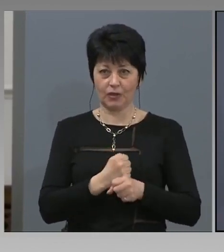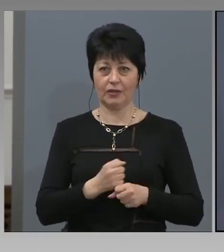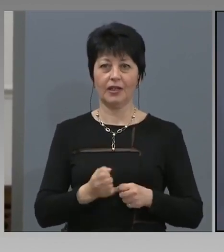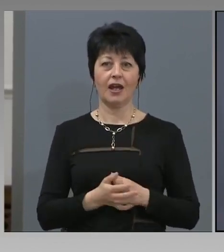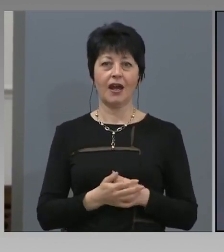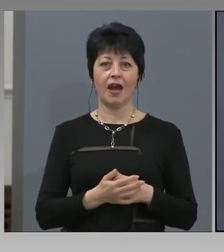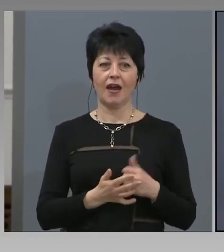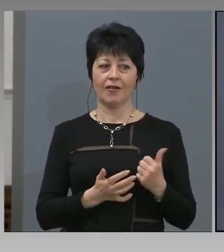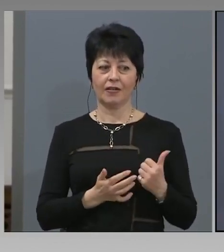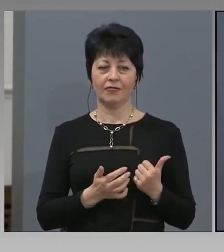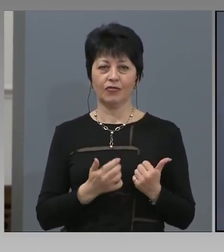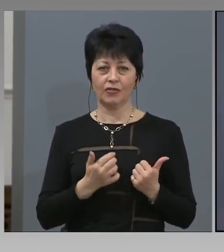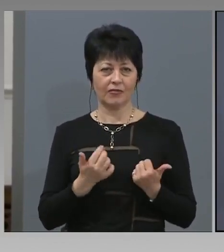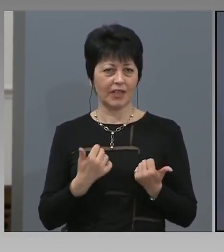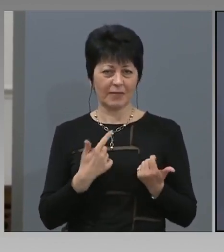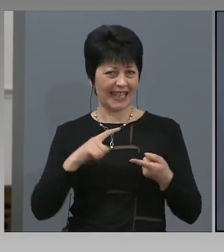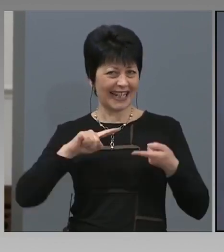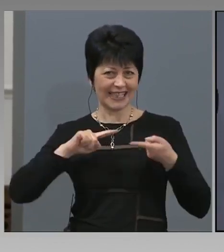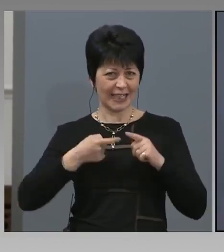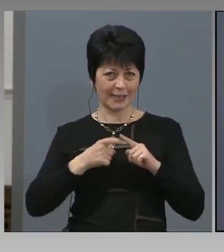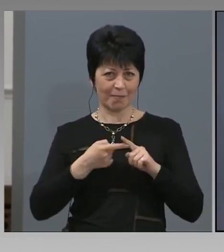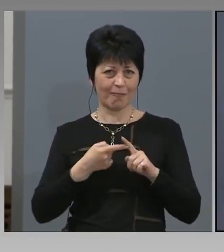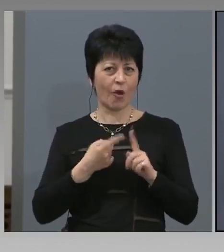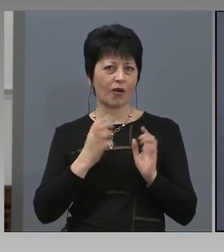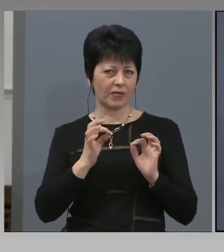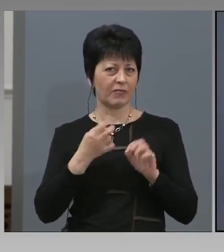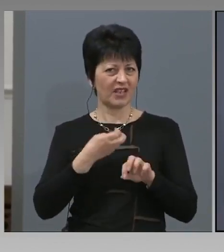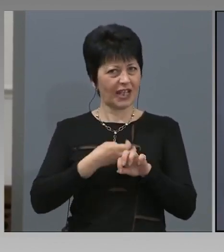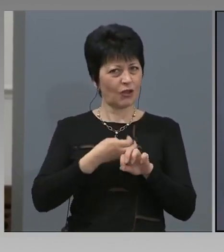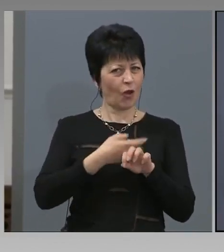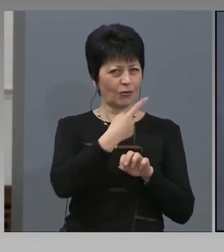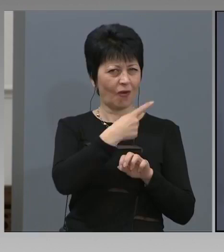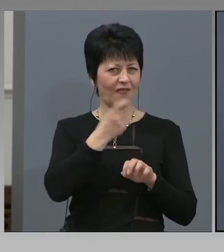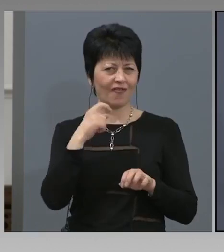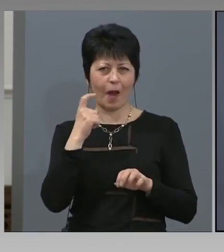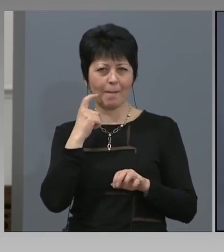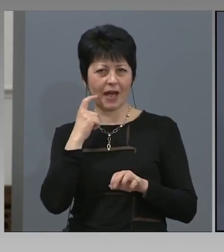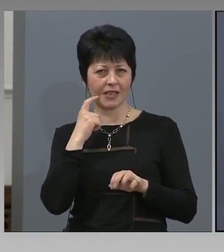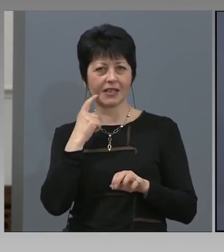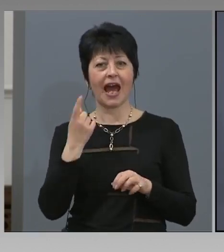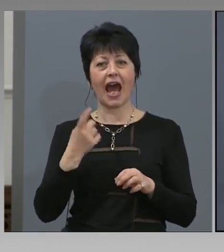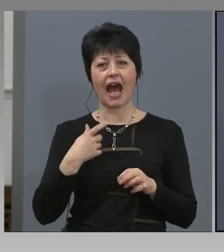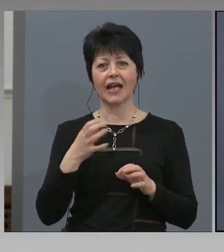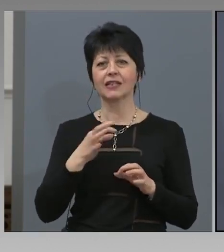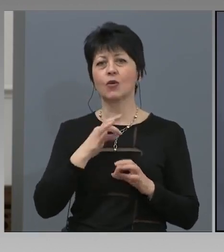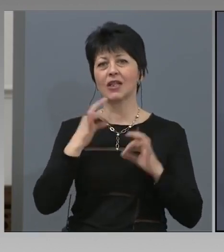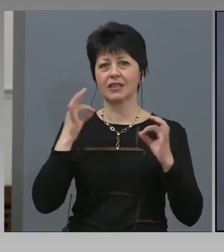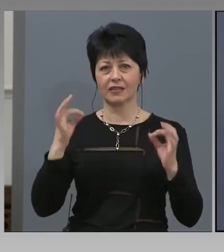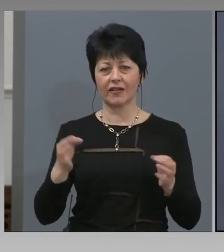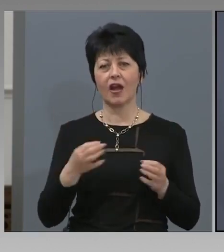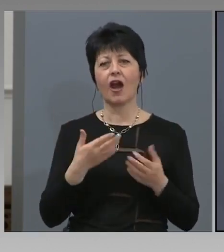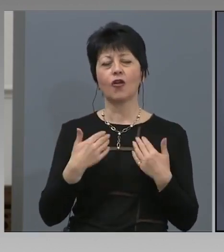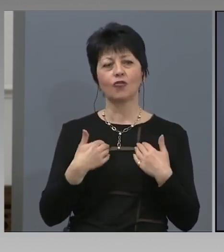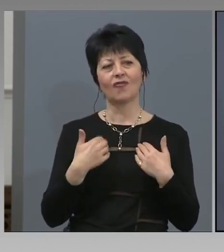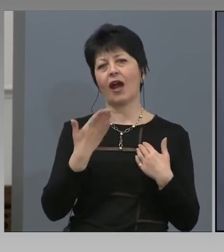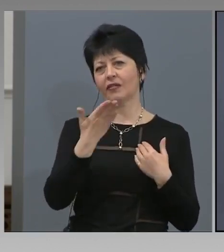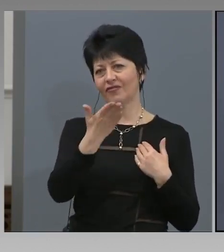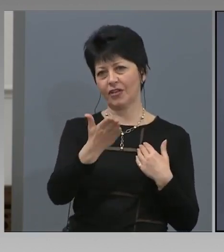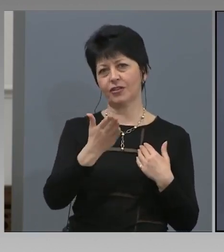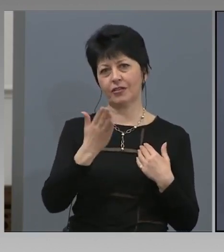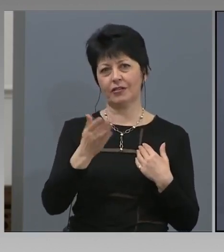личните лекари в Банско, Никога не е имало спор и още ония ден го изясних, че това е ваша версия, не моя.